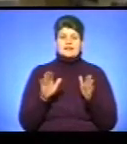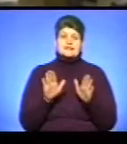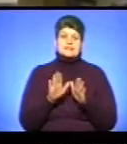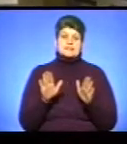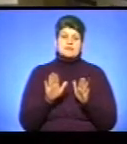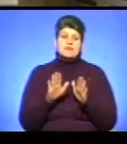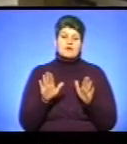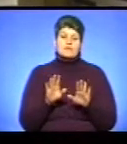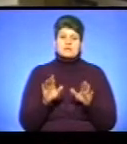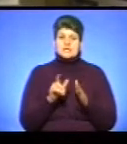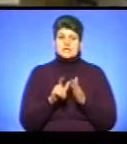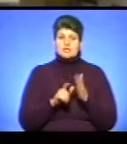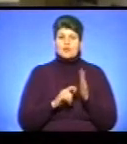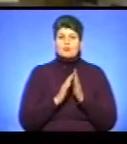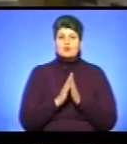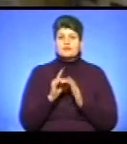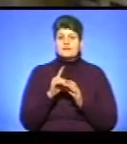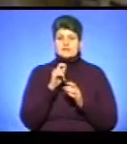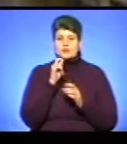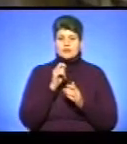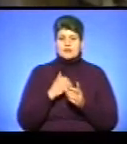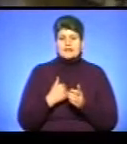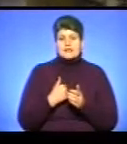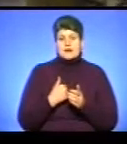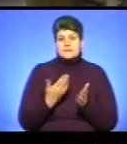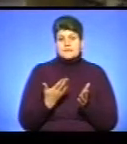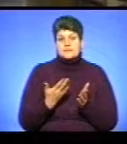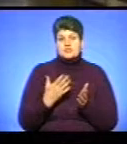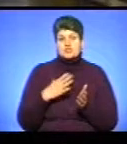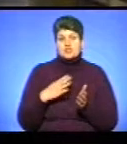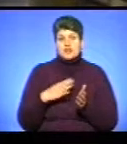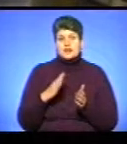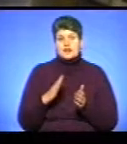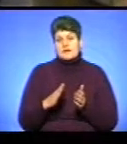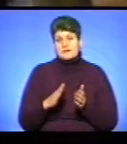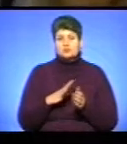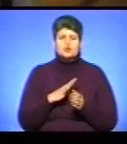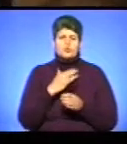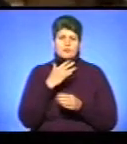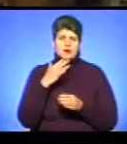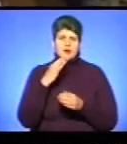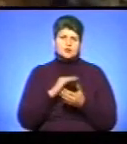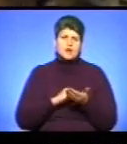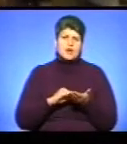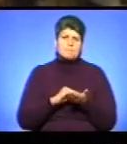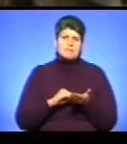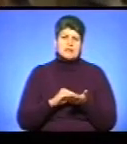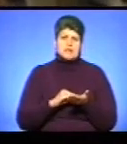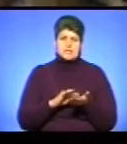співав пісню «Молитва за Україну». Я чекав, було багато репетицій.